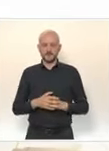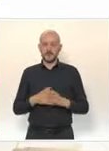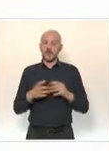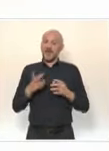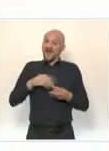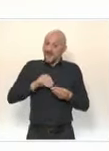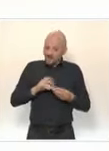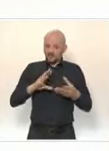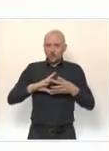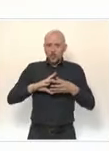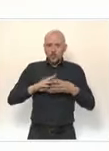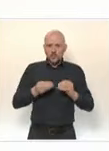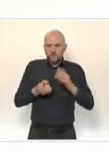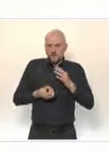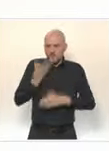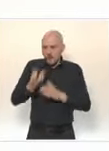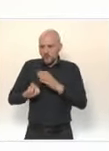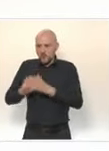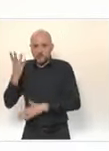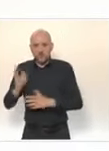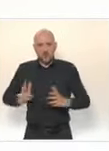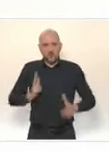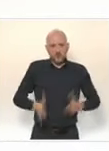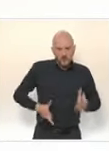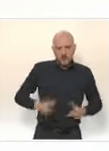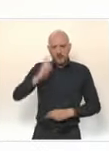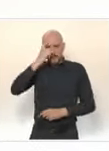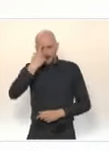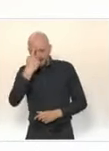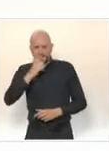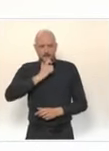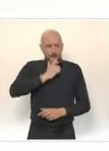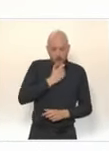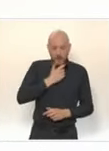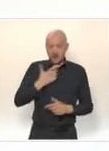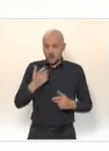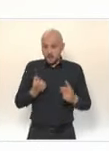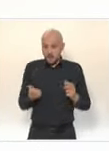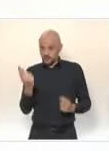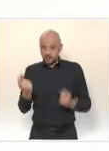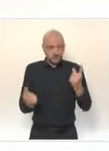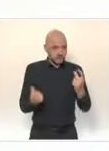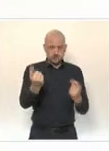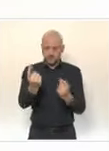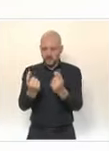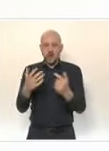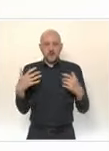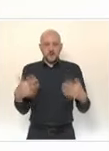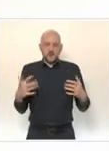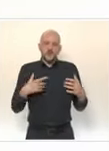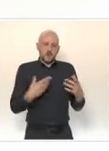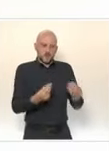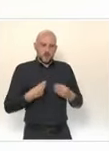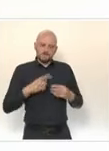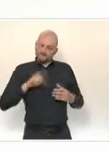récemment à l'Inde, justifie de durcir encore nos conditions pour les arriver en provenance